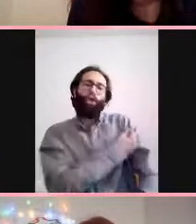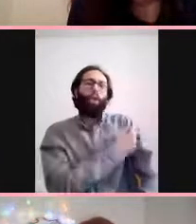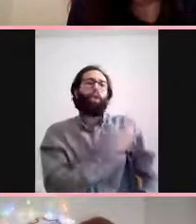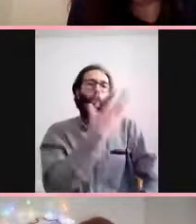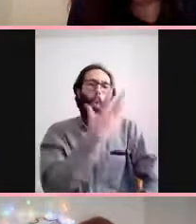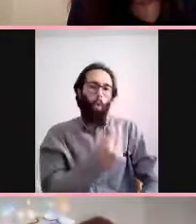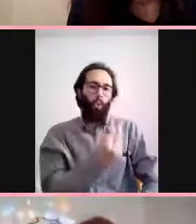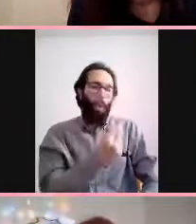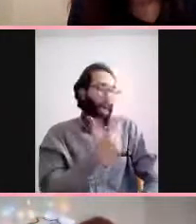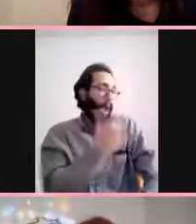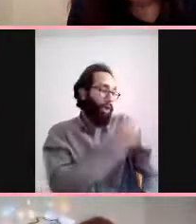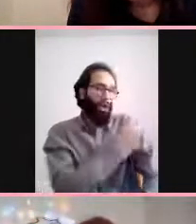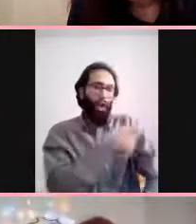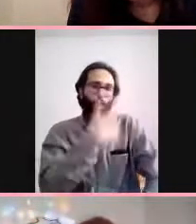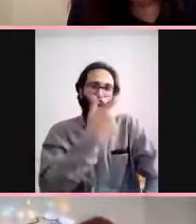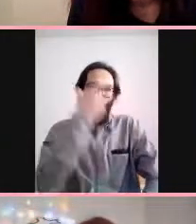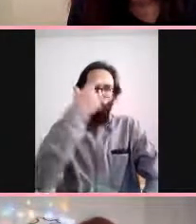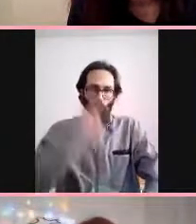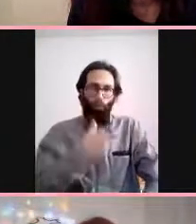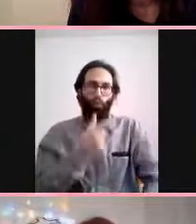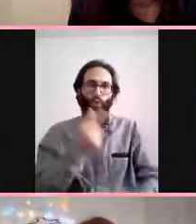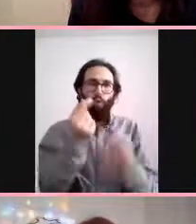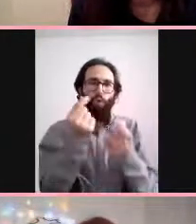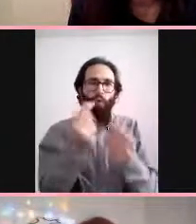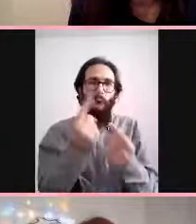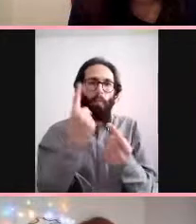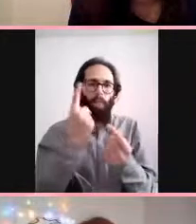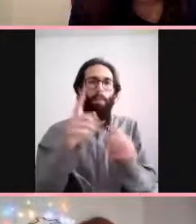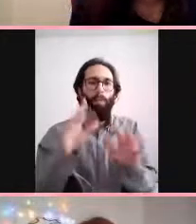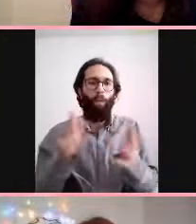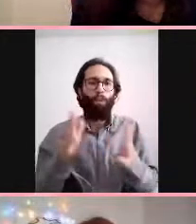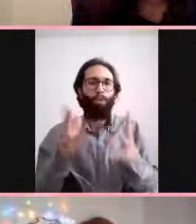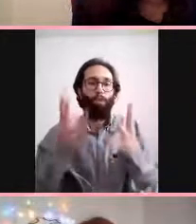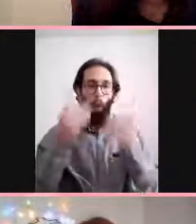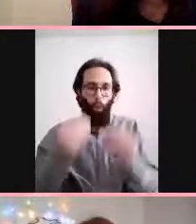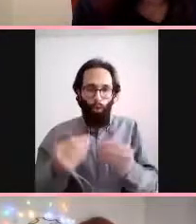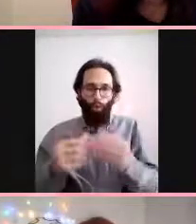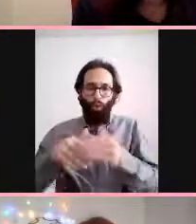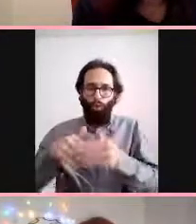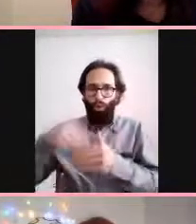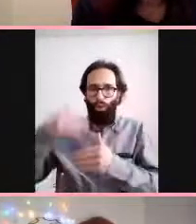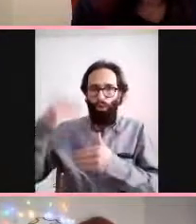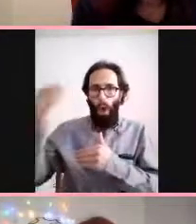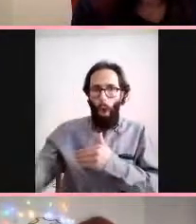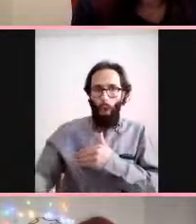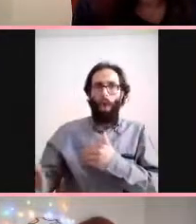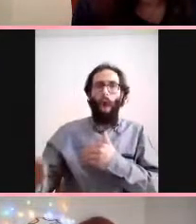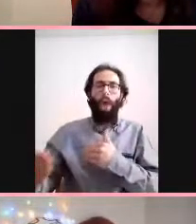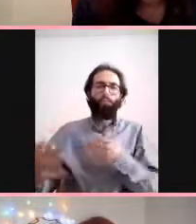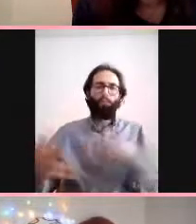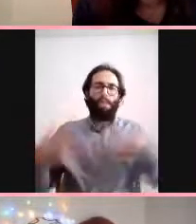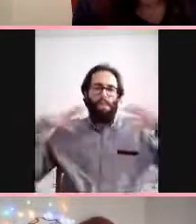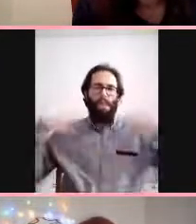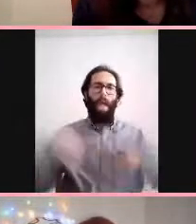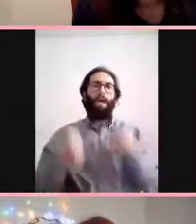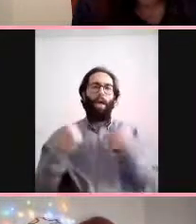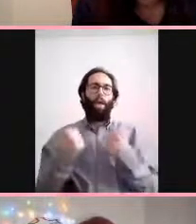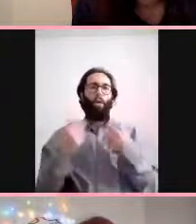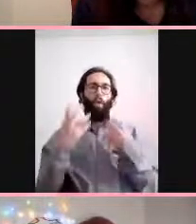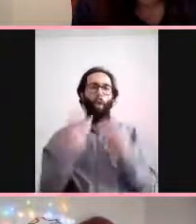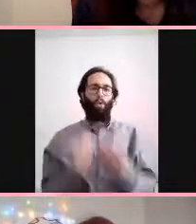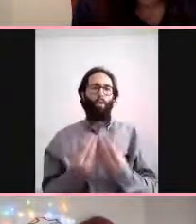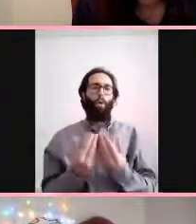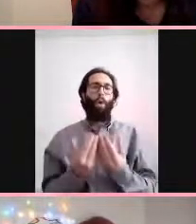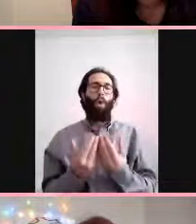çok hafif bir korona geçiriyorsun ve iyileşiyorsun ve antikorların oluyor bunun koruyuculuğu